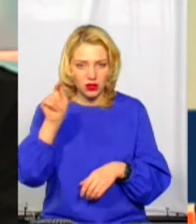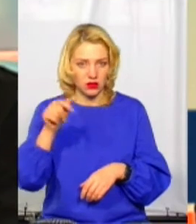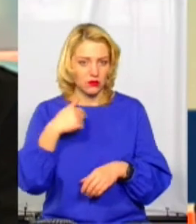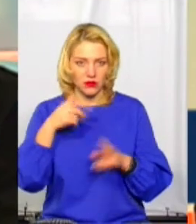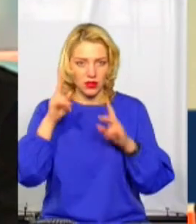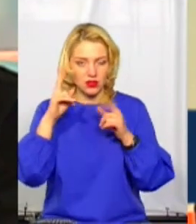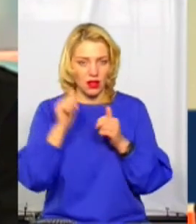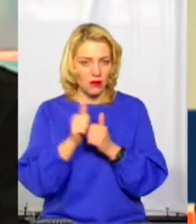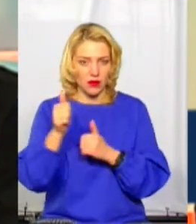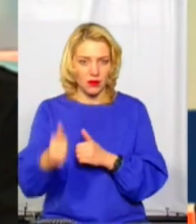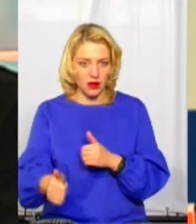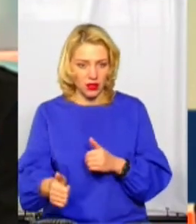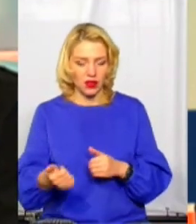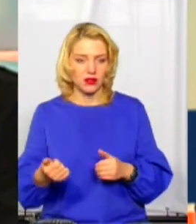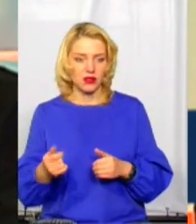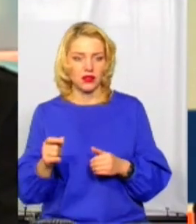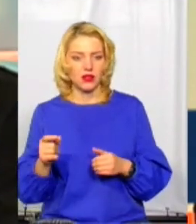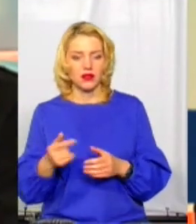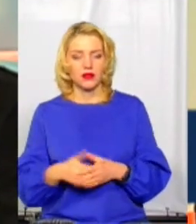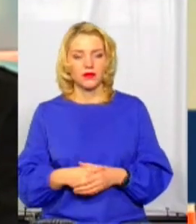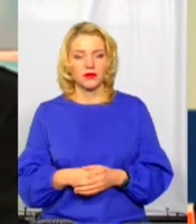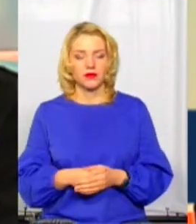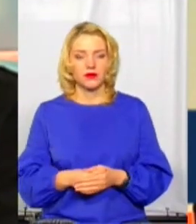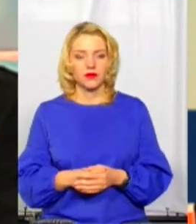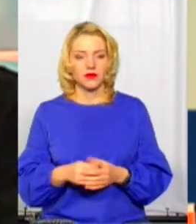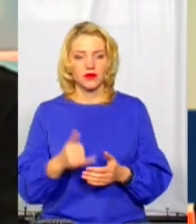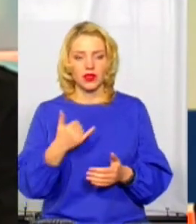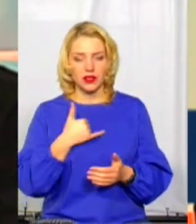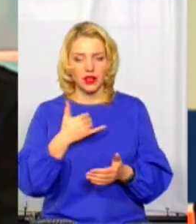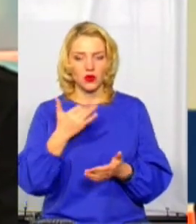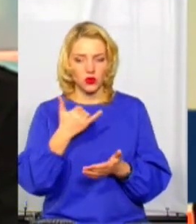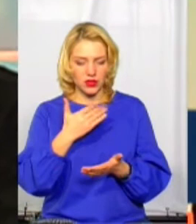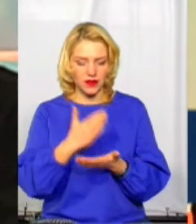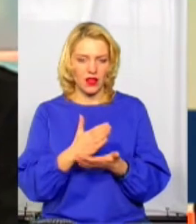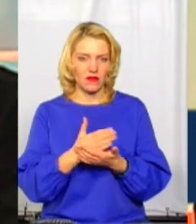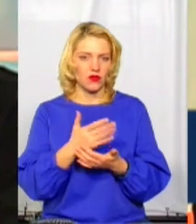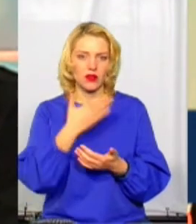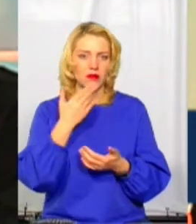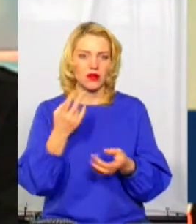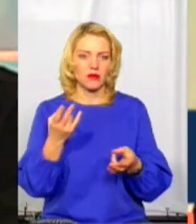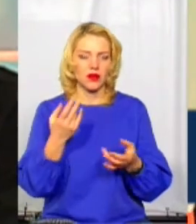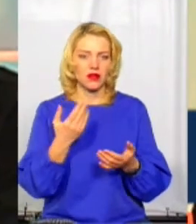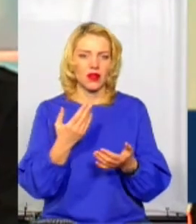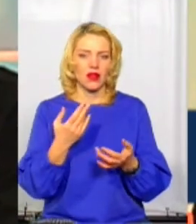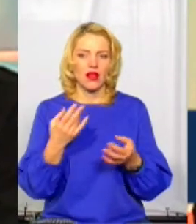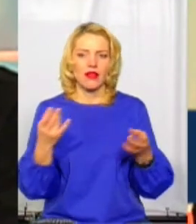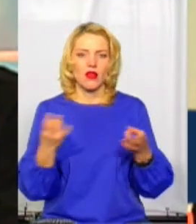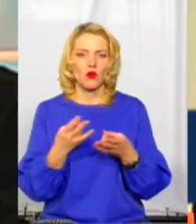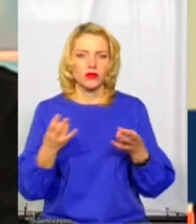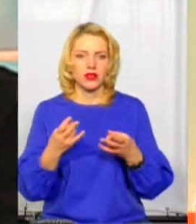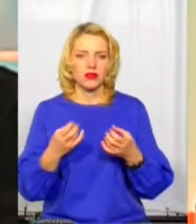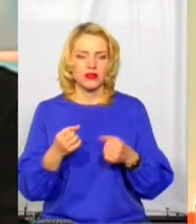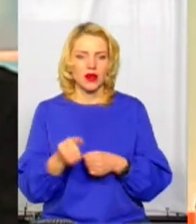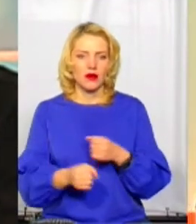то можна... В два під'їзди для техніки є в наявності. Разом з тим, в нас немає необхідності під'їжджати до самого ярмарку, до Ялинки.